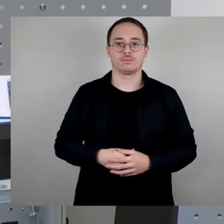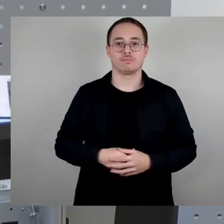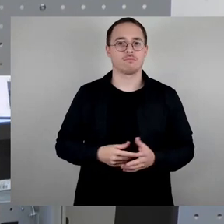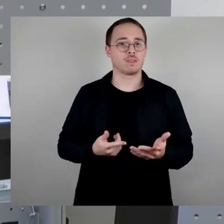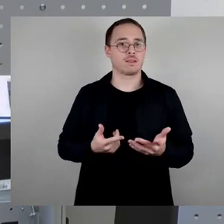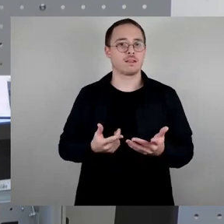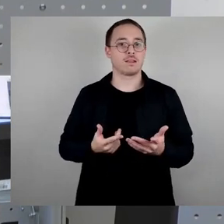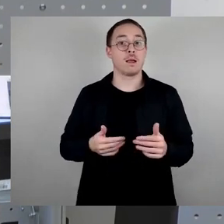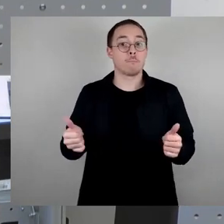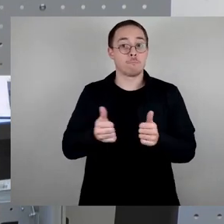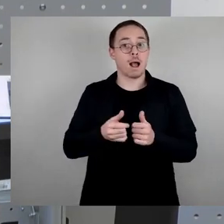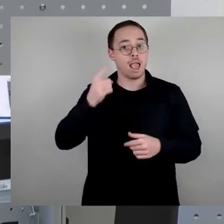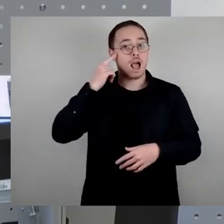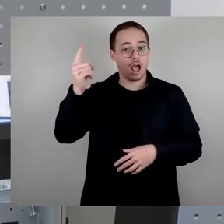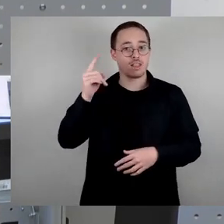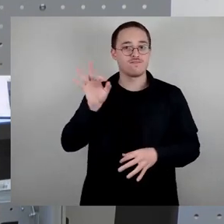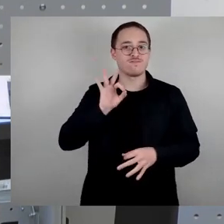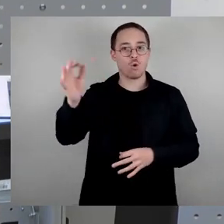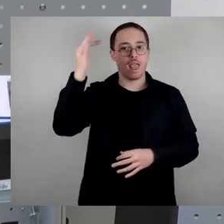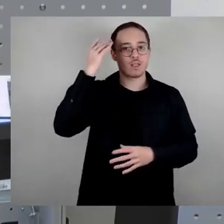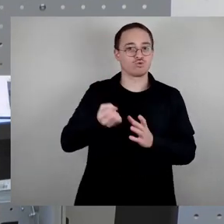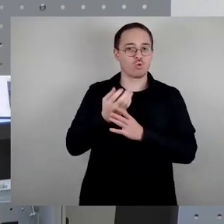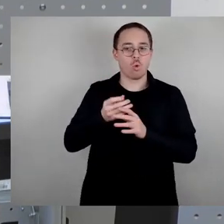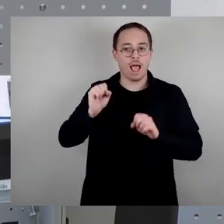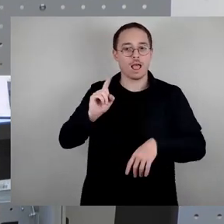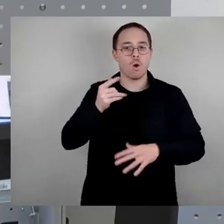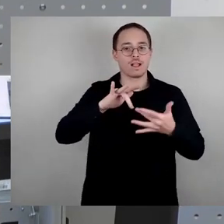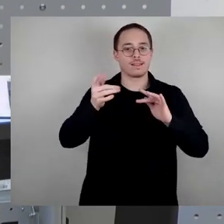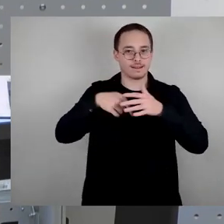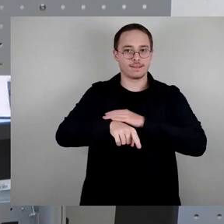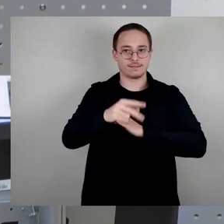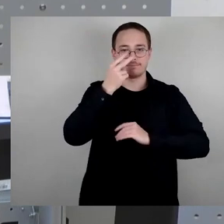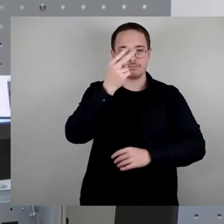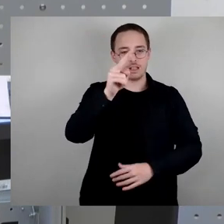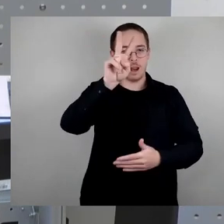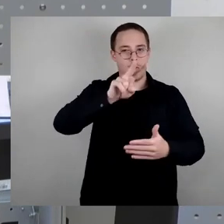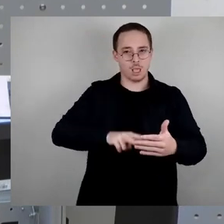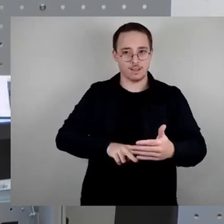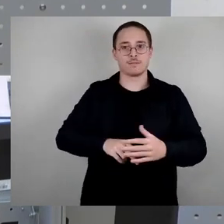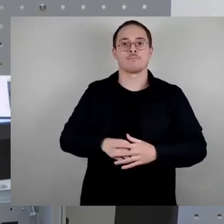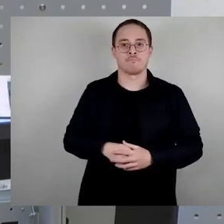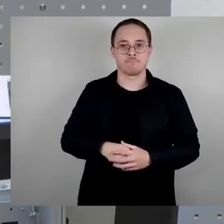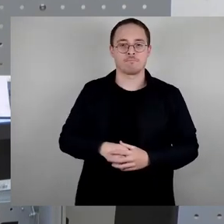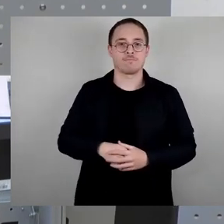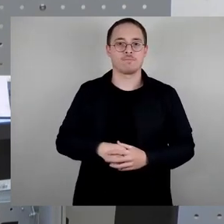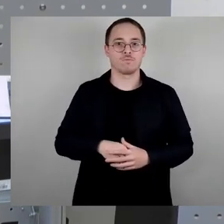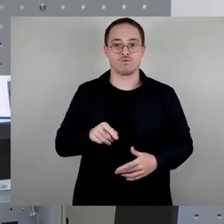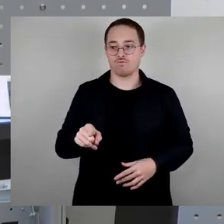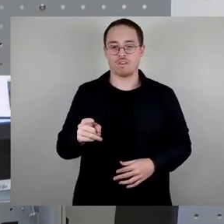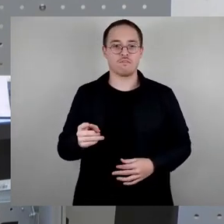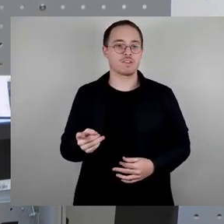ist folgende, so auch zu lesen auf der Internetseite der Landeshauptstadt. Für die Gegenwart der Vergangenheit hat sich der Begriff